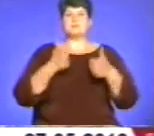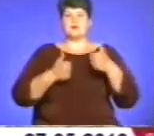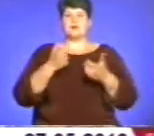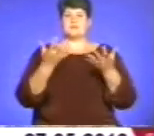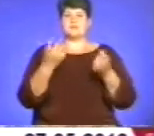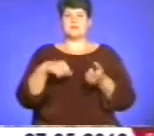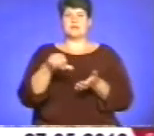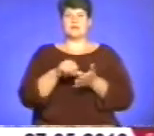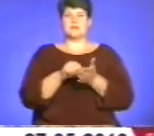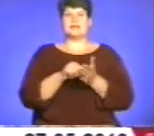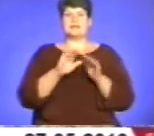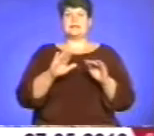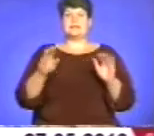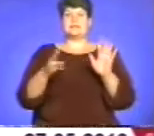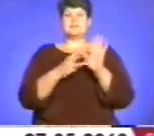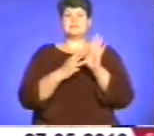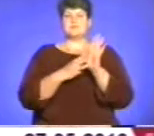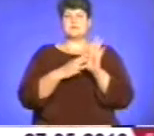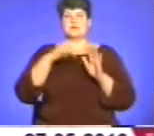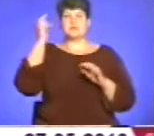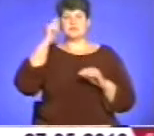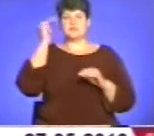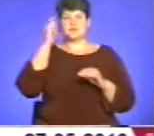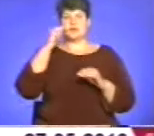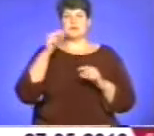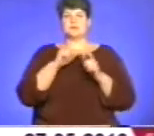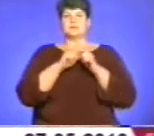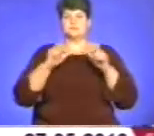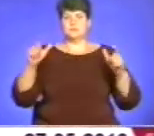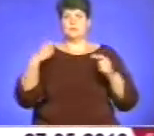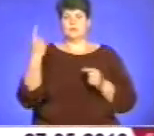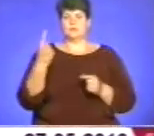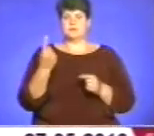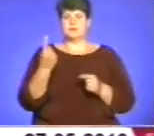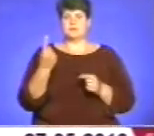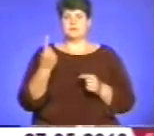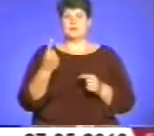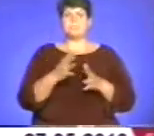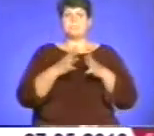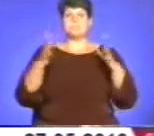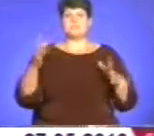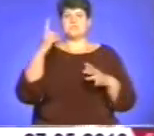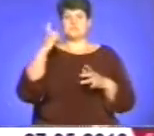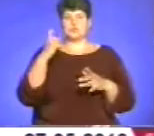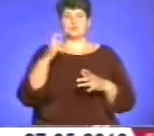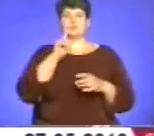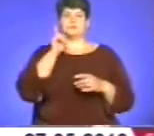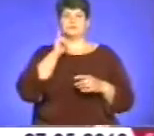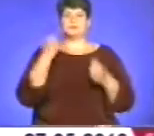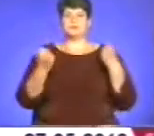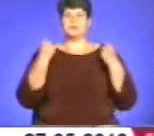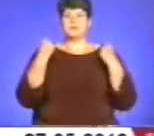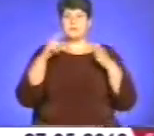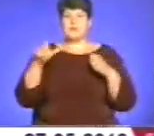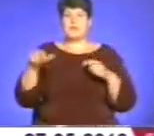участь діти із восьми навчально-реабілітаційних установ області. Більше ста юних спортсменів бігли 60 метрів,